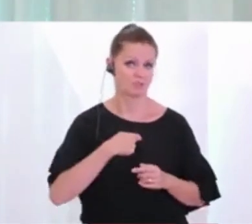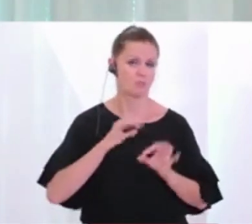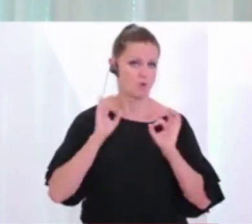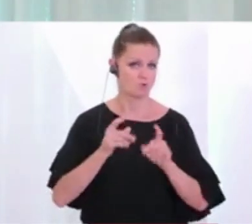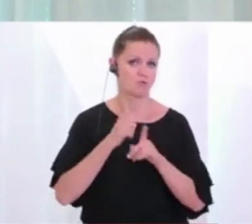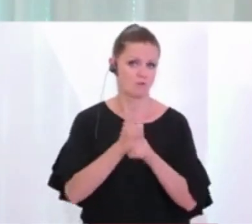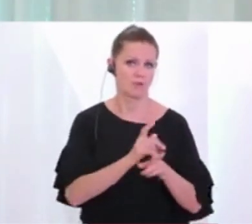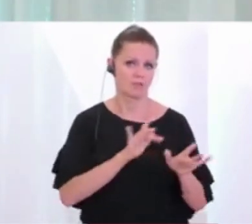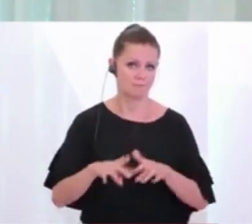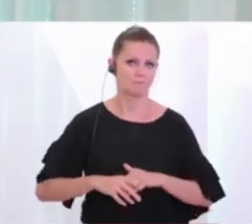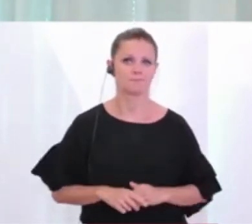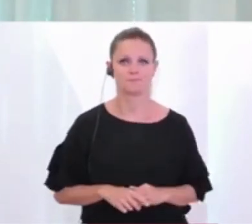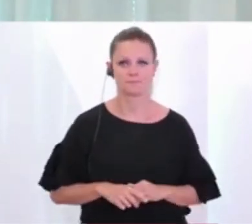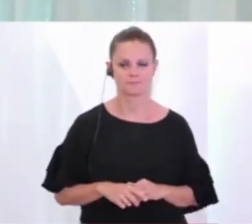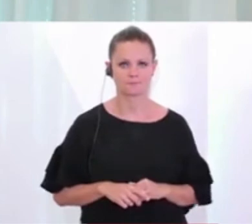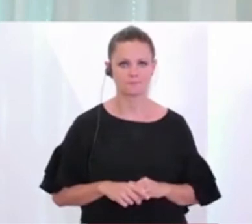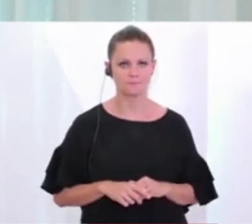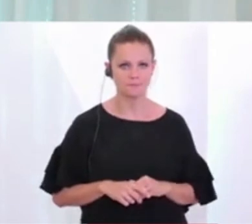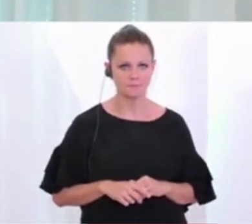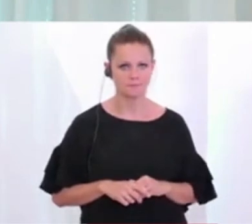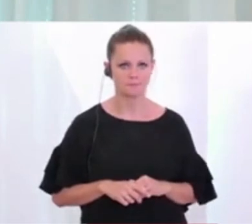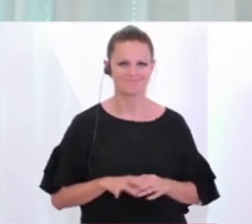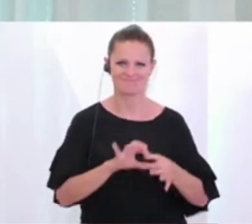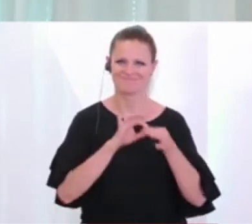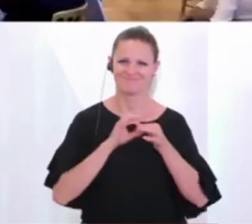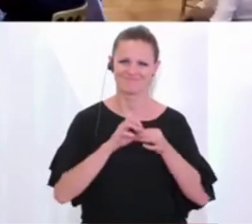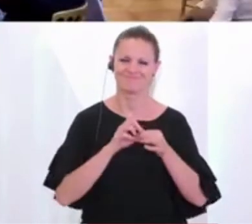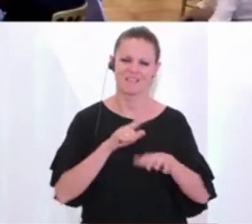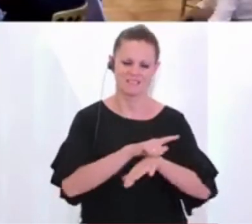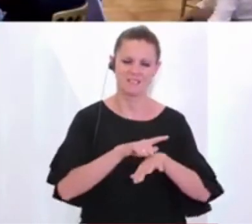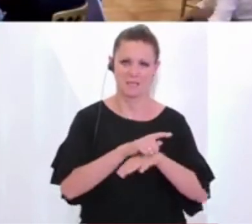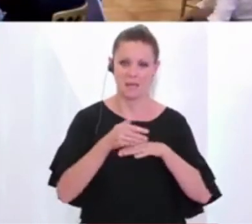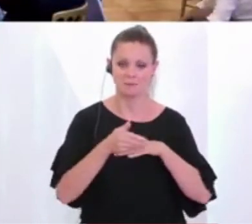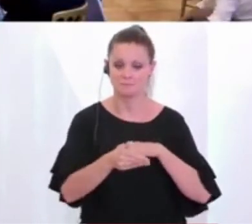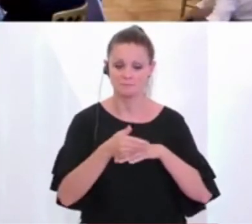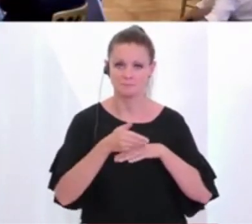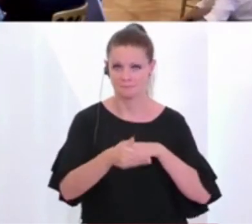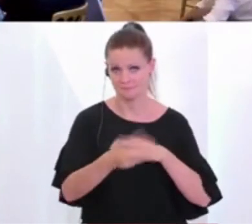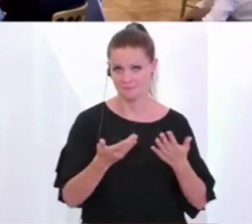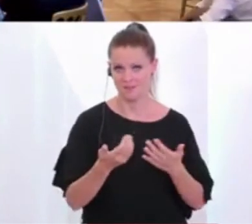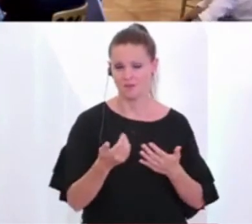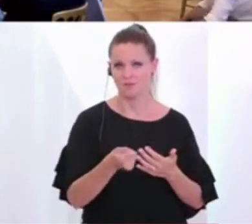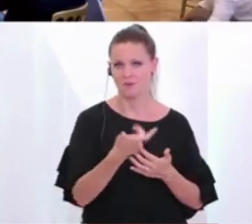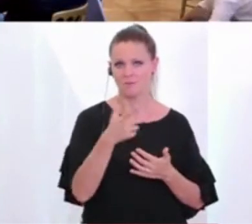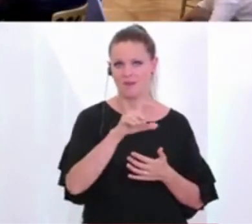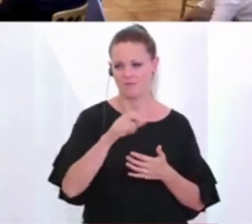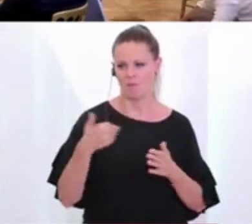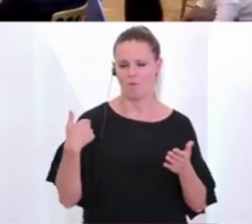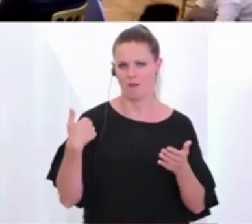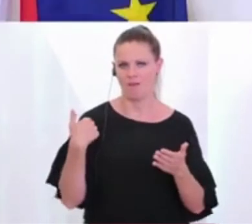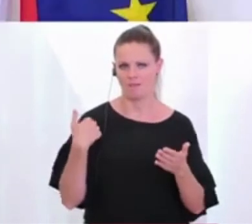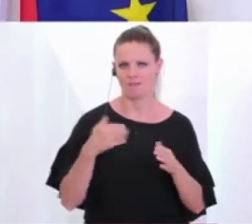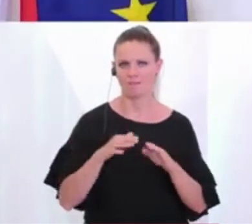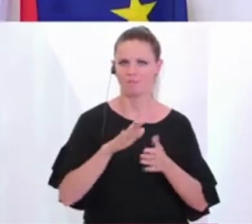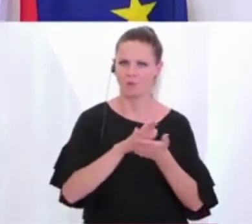Folgen haben wird. Zur Frage des Zeitrahmens kann ich nur sagen, das was wir begonnen hatten vor einige Wochen mit dem runden Tisch, wo wir